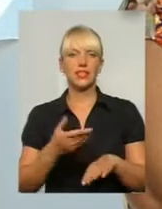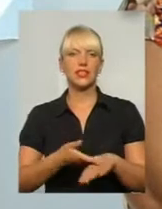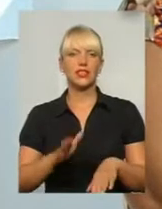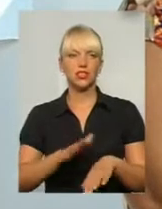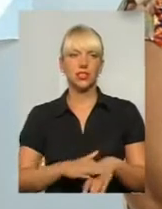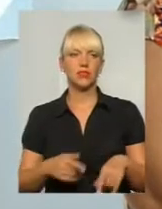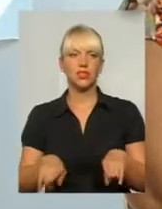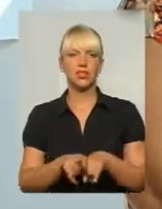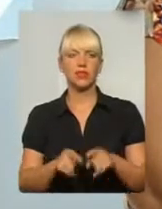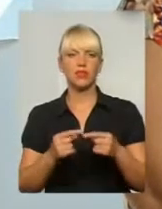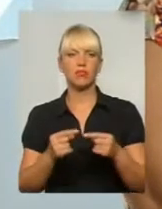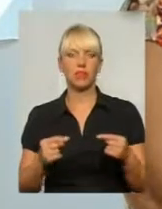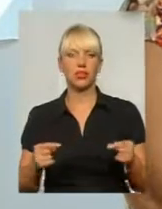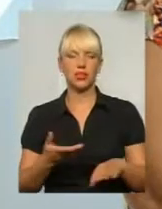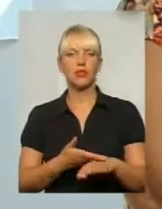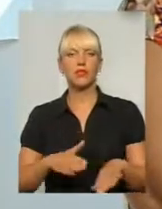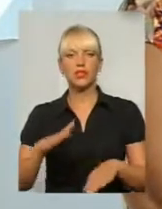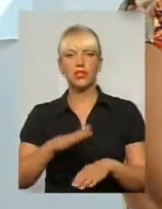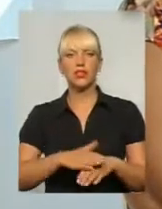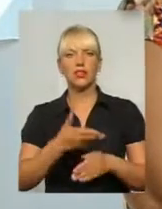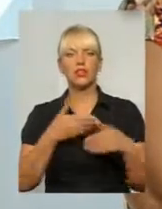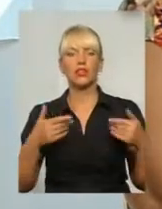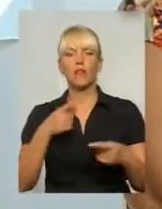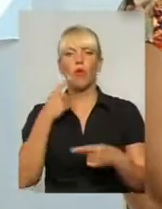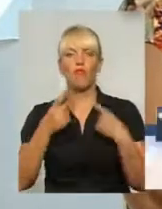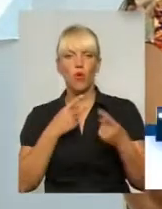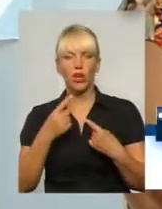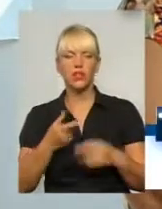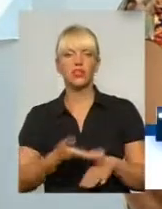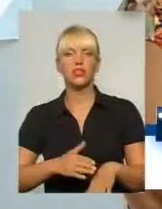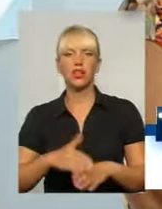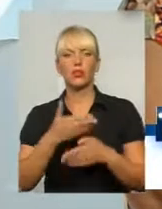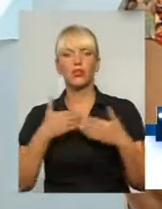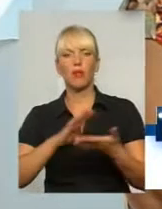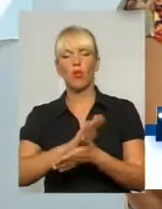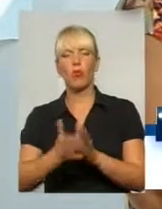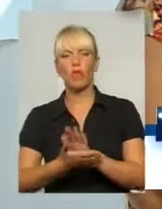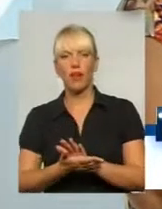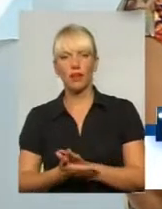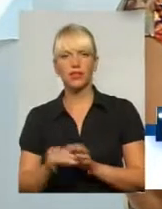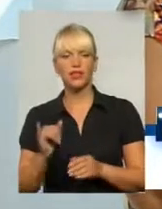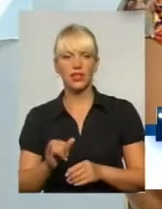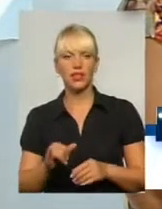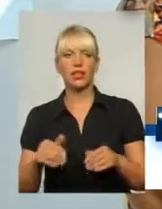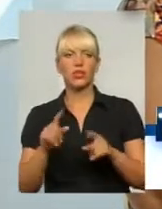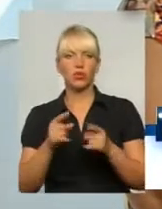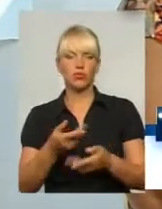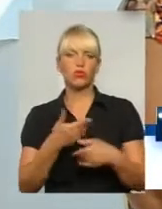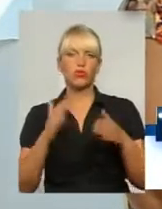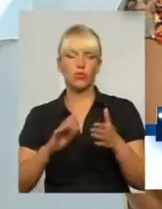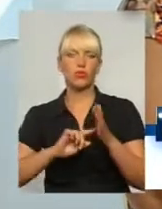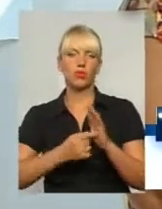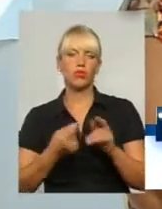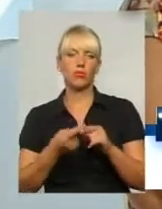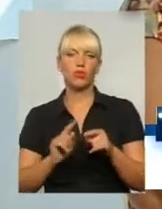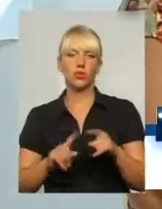такими методами, тяжко нам говорити, тяжко нам домовлятися. І тому ми будемо наполягати на